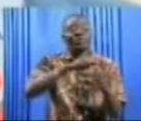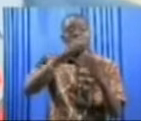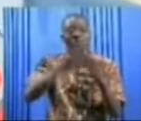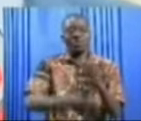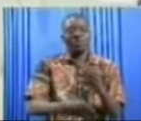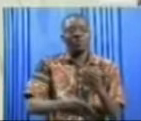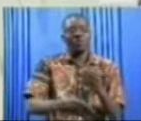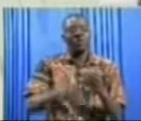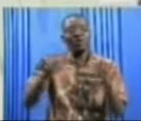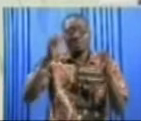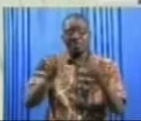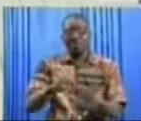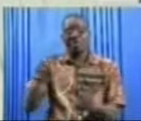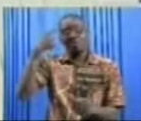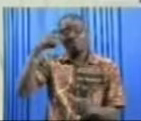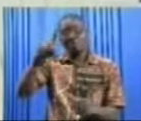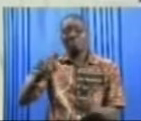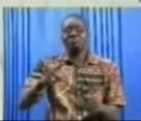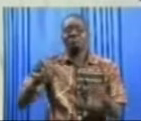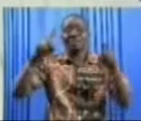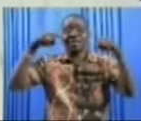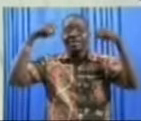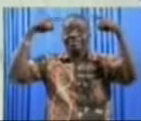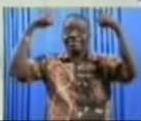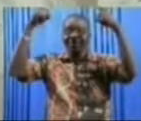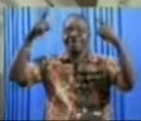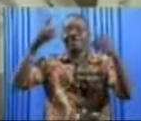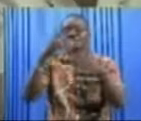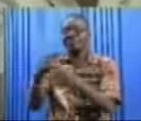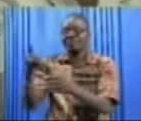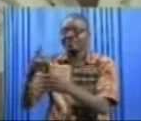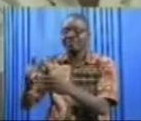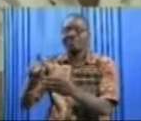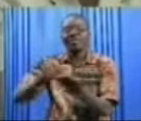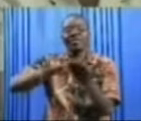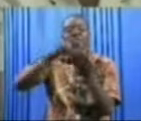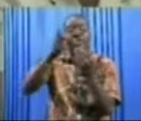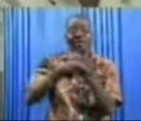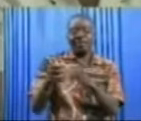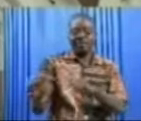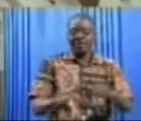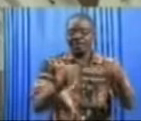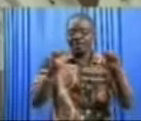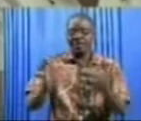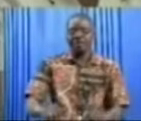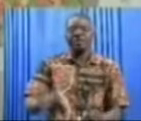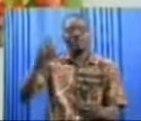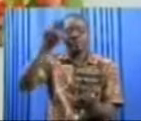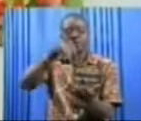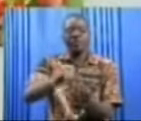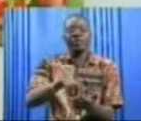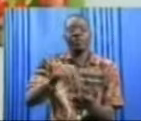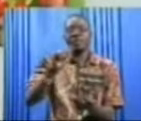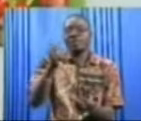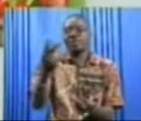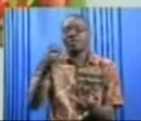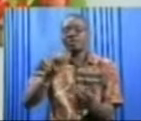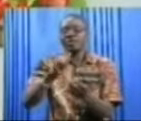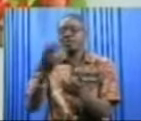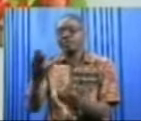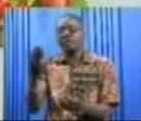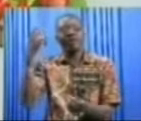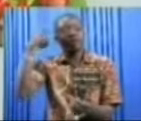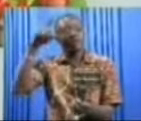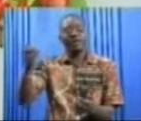indispensable pour la réussite de la décentralisation. Le plan d'action triennale 2013-2015 de la stratégie nationale, une fois